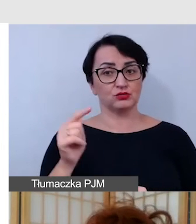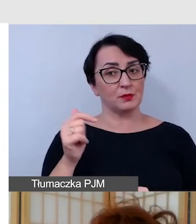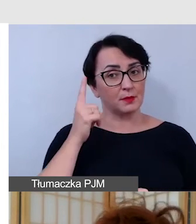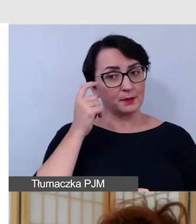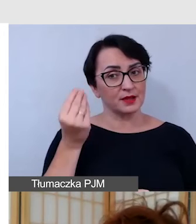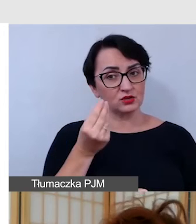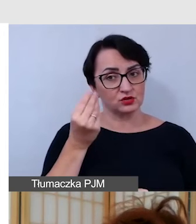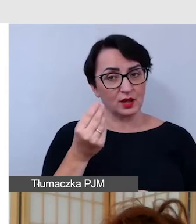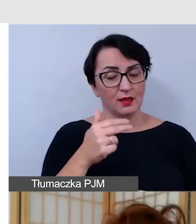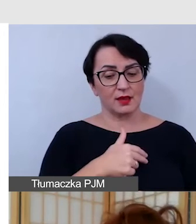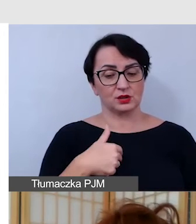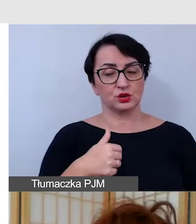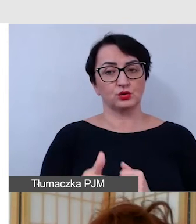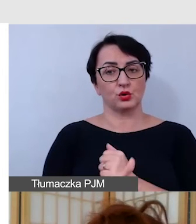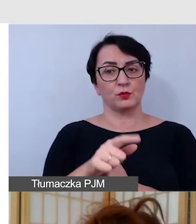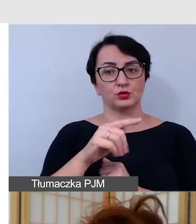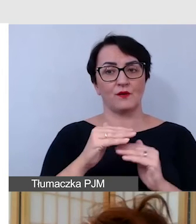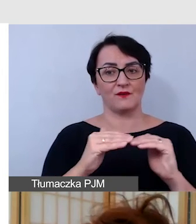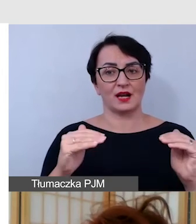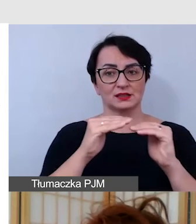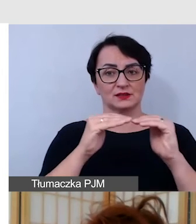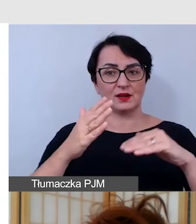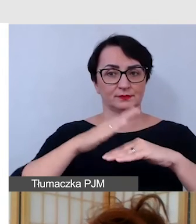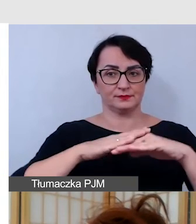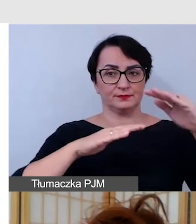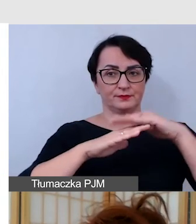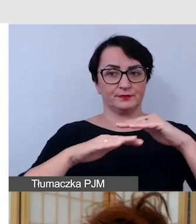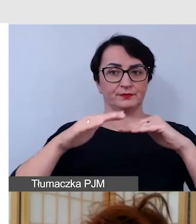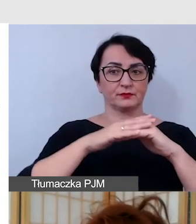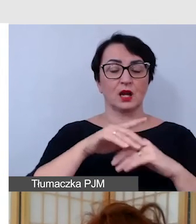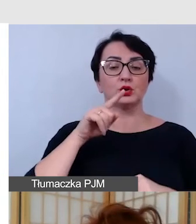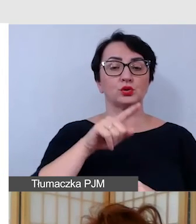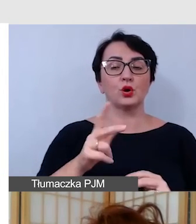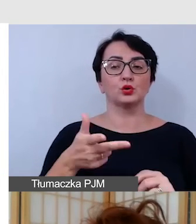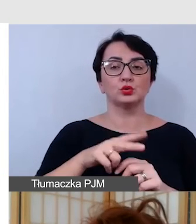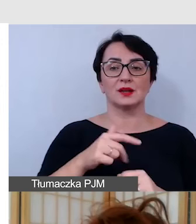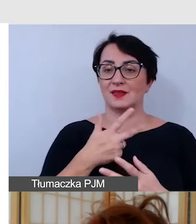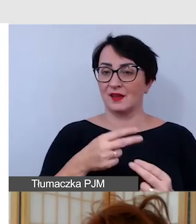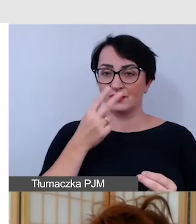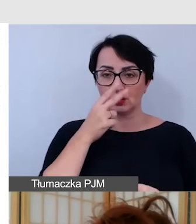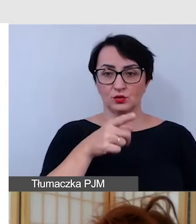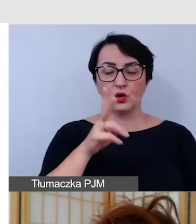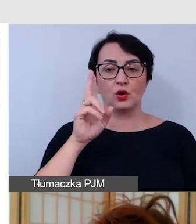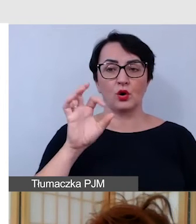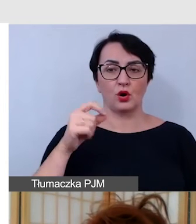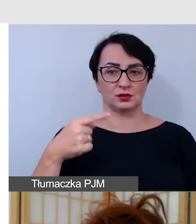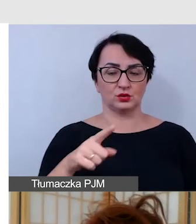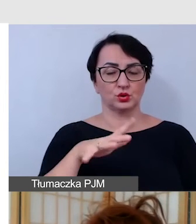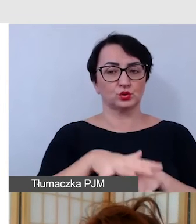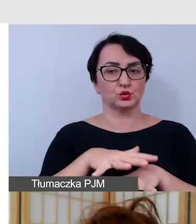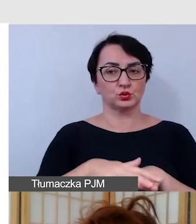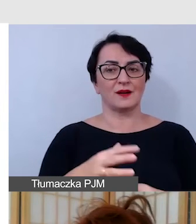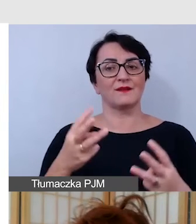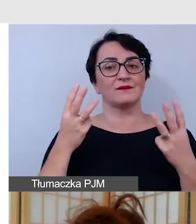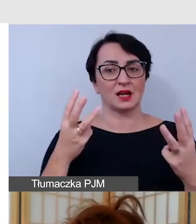nasze dokumenty to są warstwy i ta warstwa, której my nie widzimy, czyli warstwa kodu, to jest ta struktura, która jest bardzo